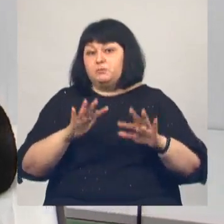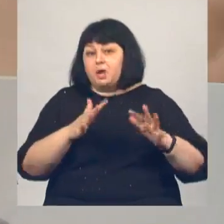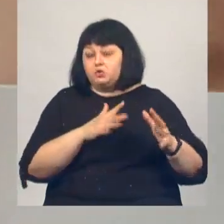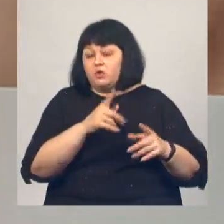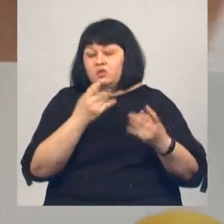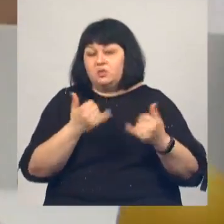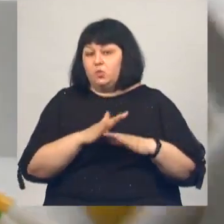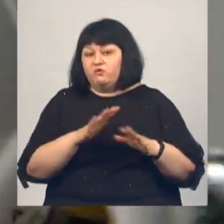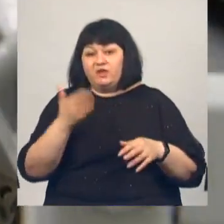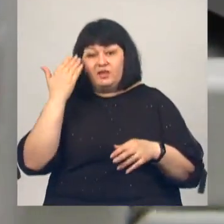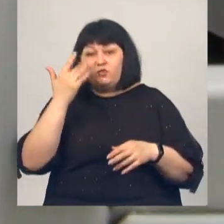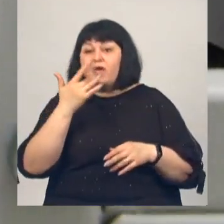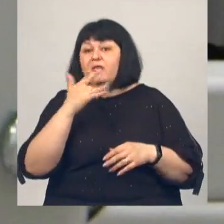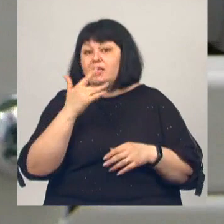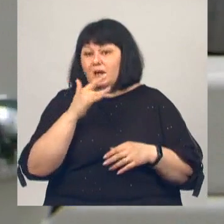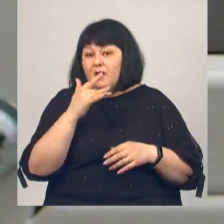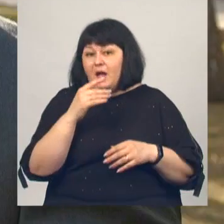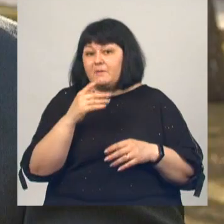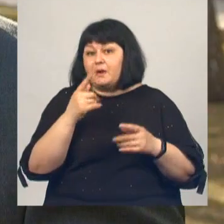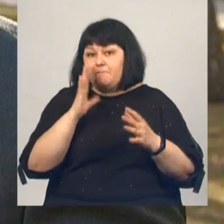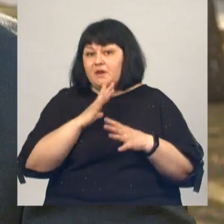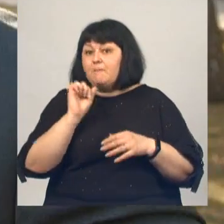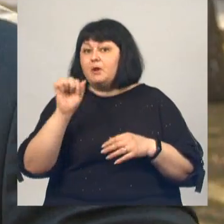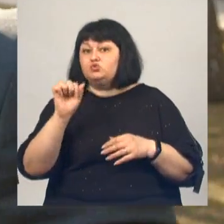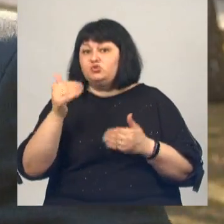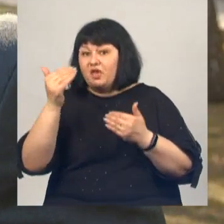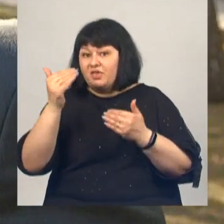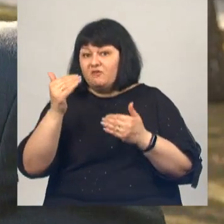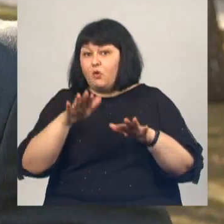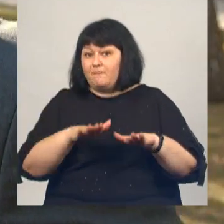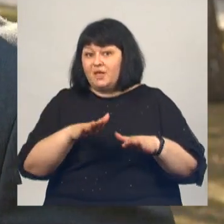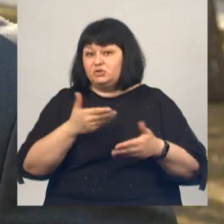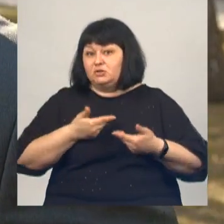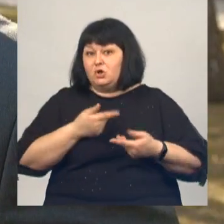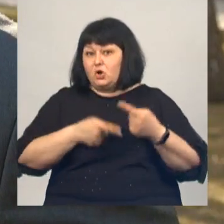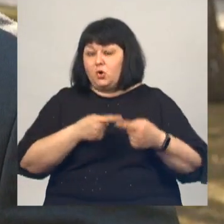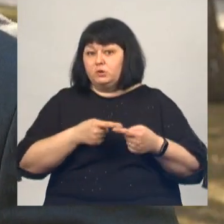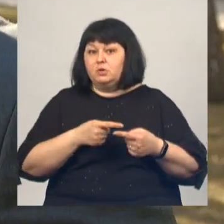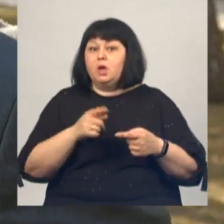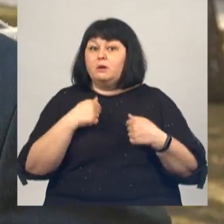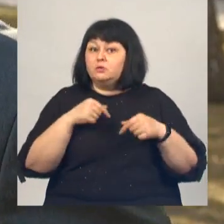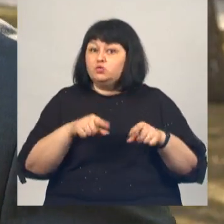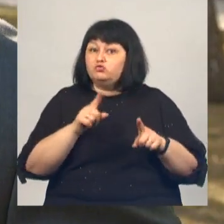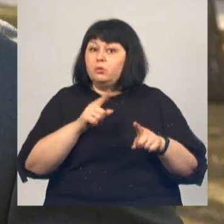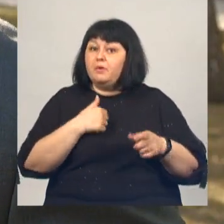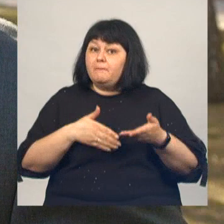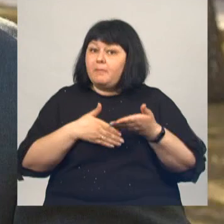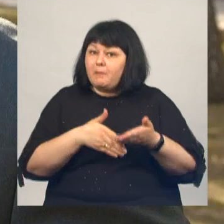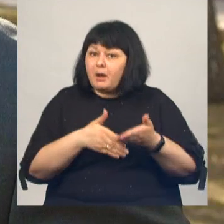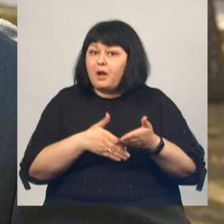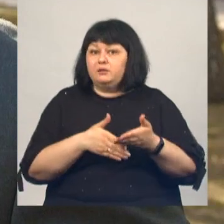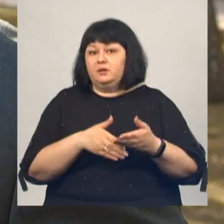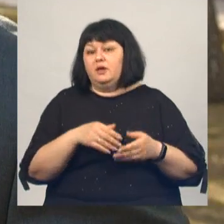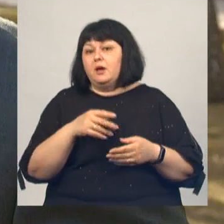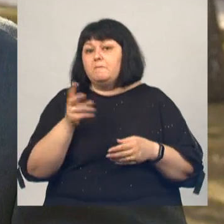-то американская демократия постучалась и в его двери. Чтобы помогать. Но показалось, что нет. Именно